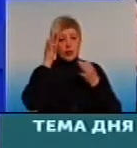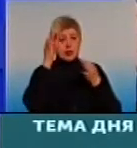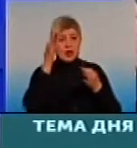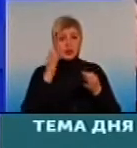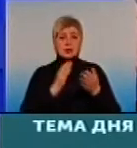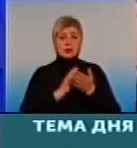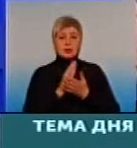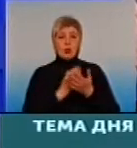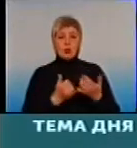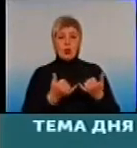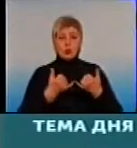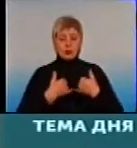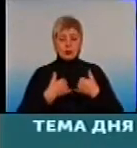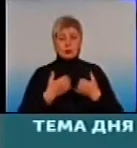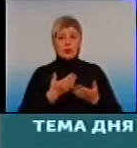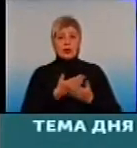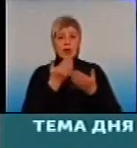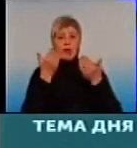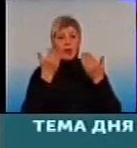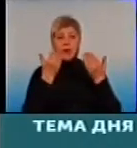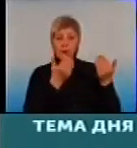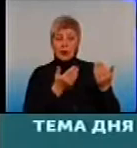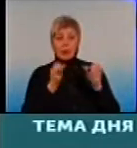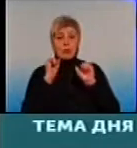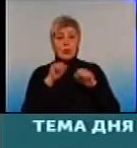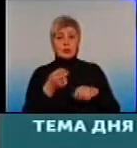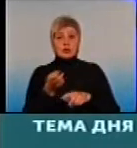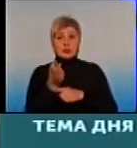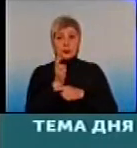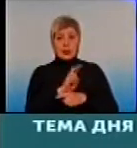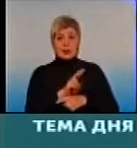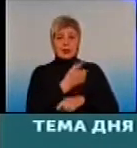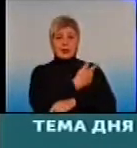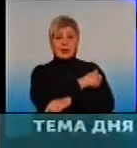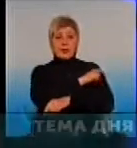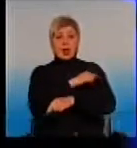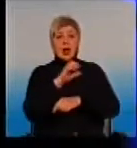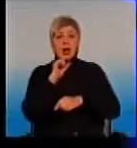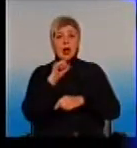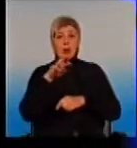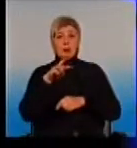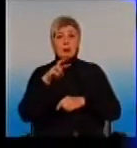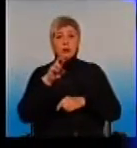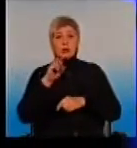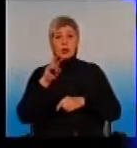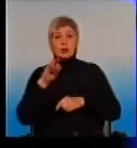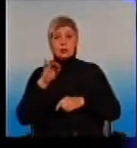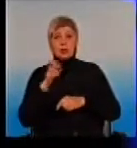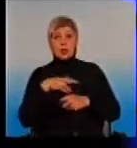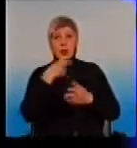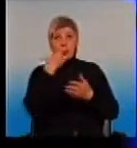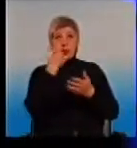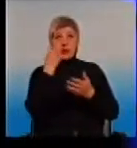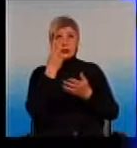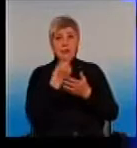до Тобто ви можете підойти в центр первичной помощи, в амбулаторію, посмотреть, вы своего,